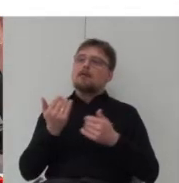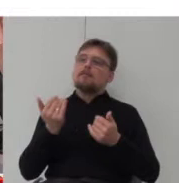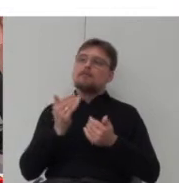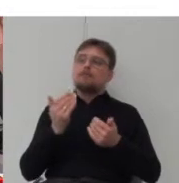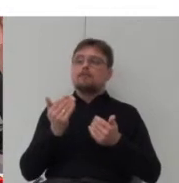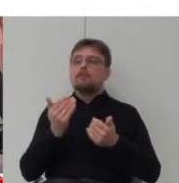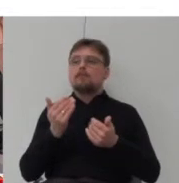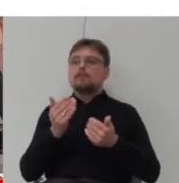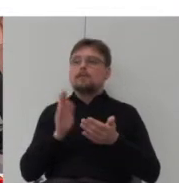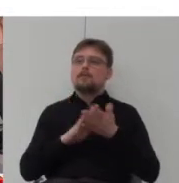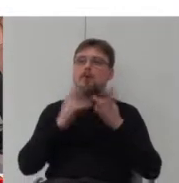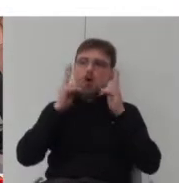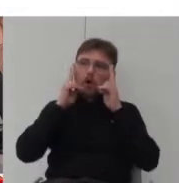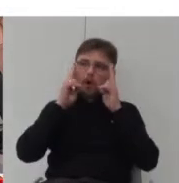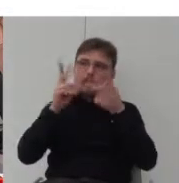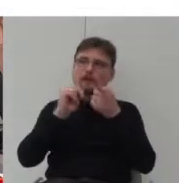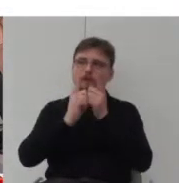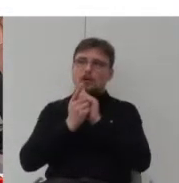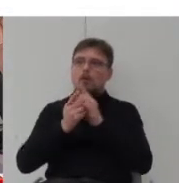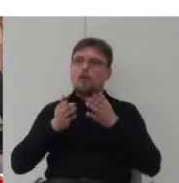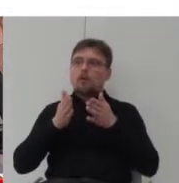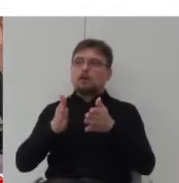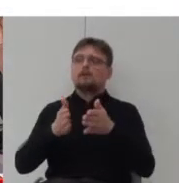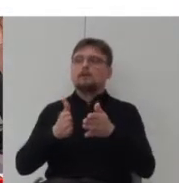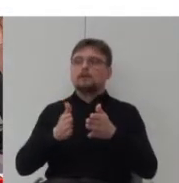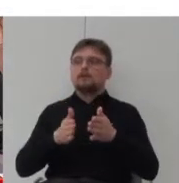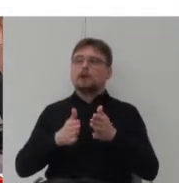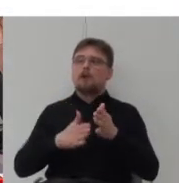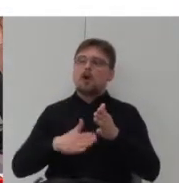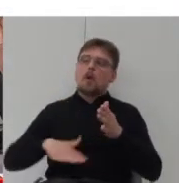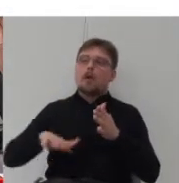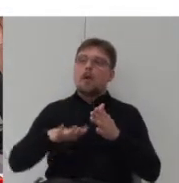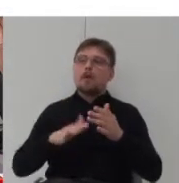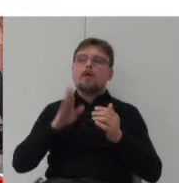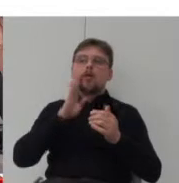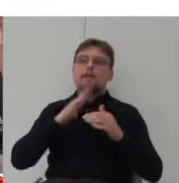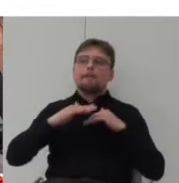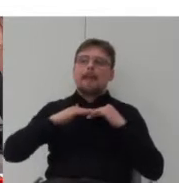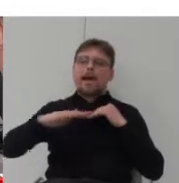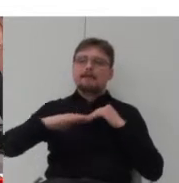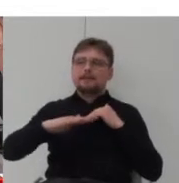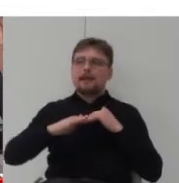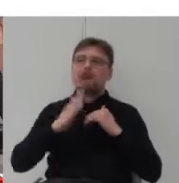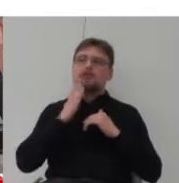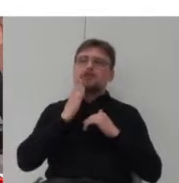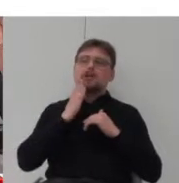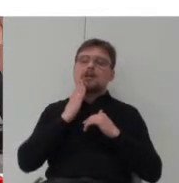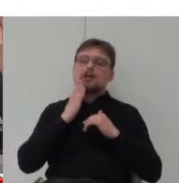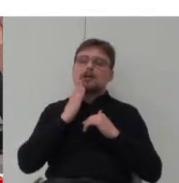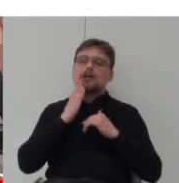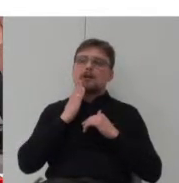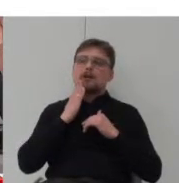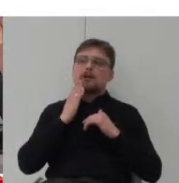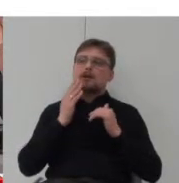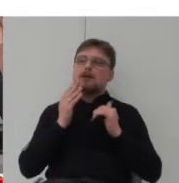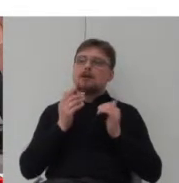Korytarze staną się ulicami, hole placami, a mieszkanie dostępne dla każdego pusty plac na